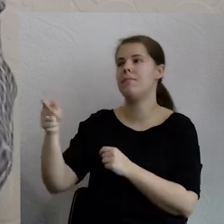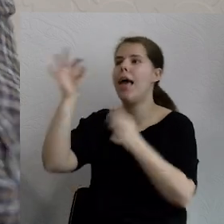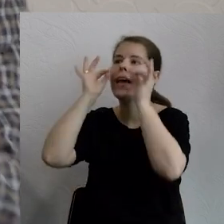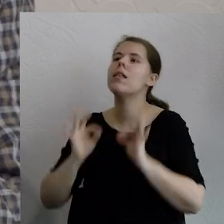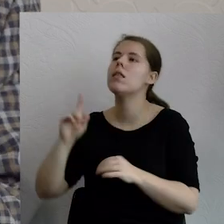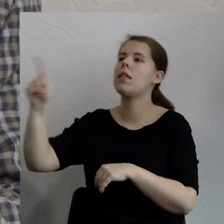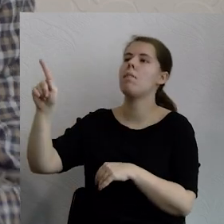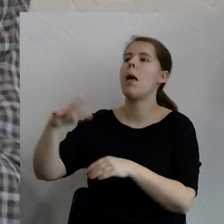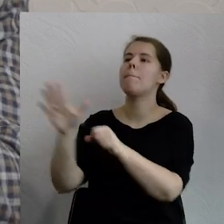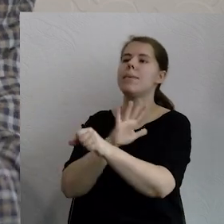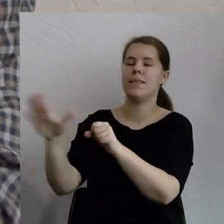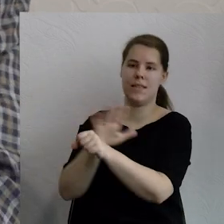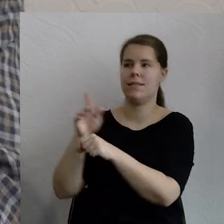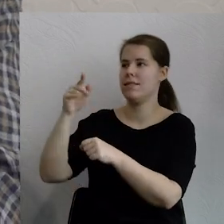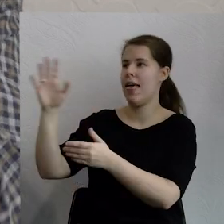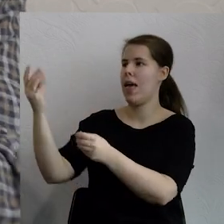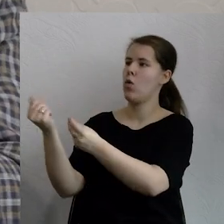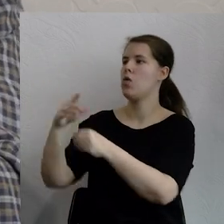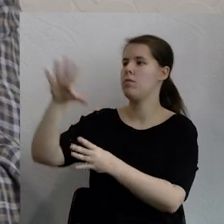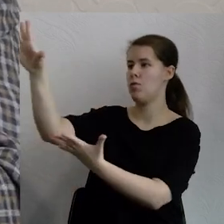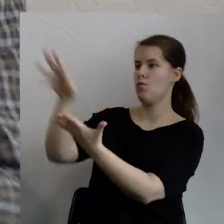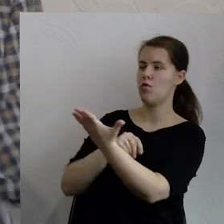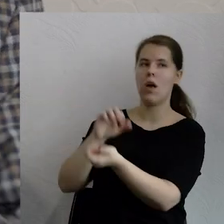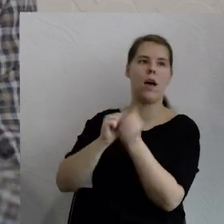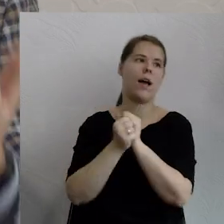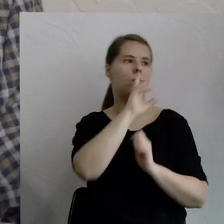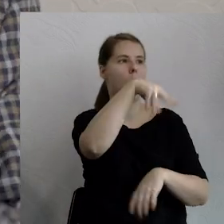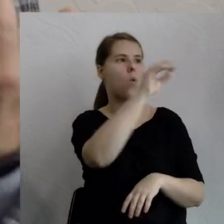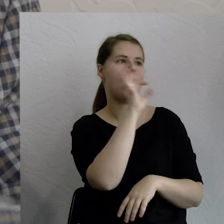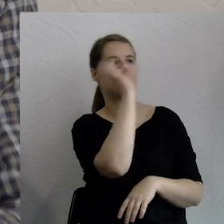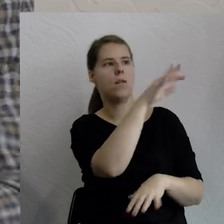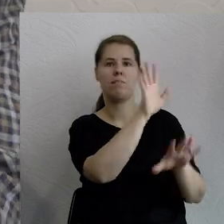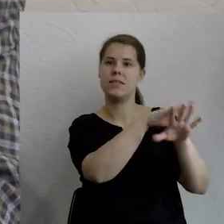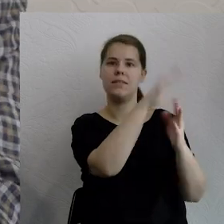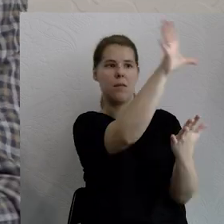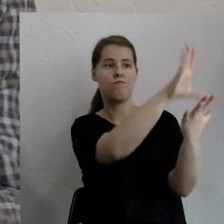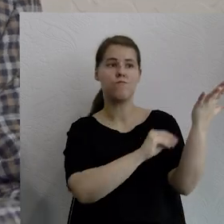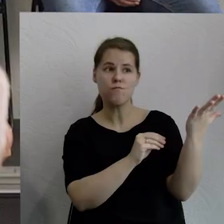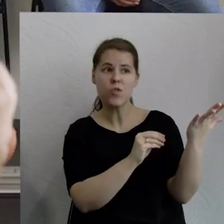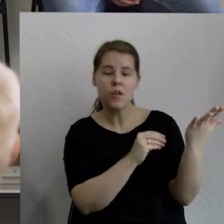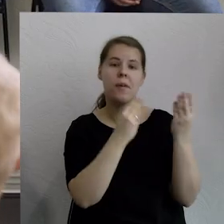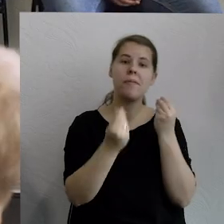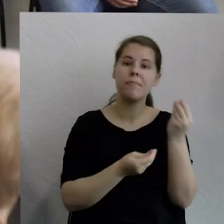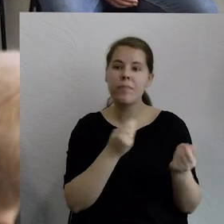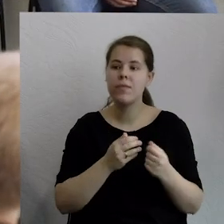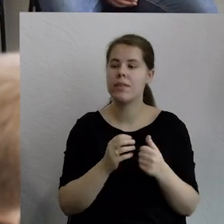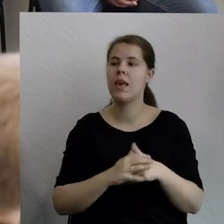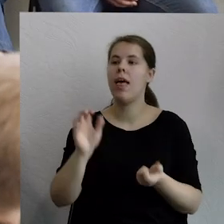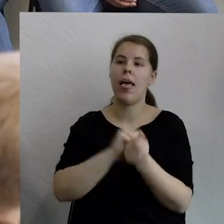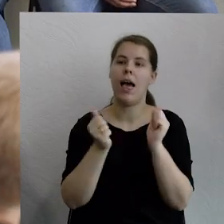go tak, czy w modelu socjalnym, europejskim, o którym mówimy, który sobie tu próbuję wymarzyć, czy w wersji